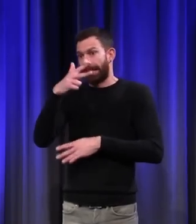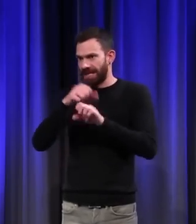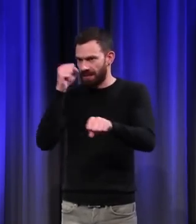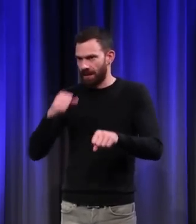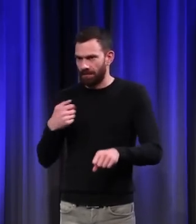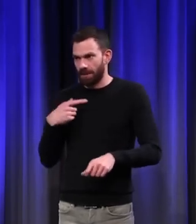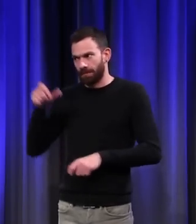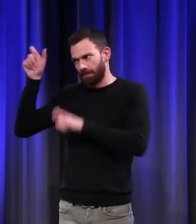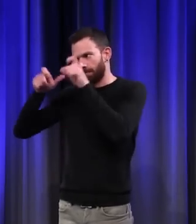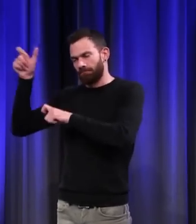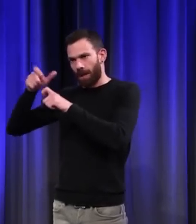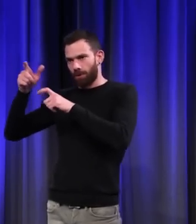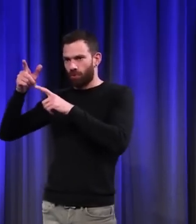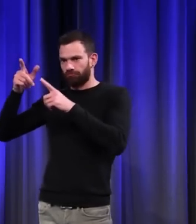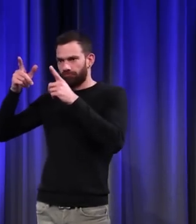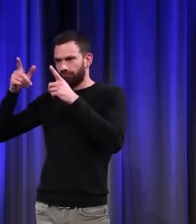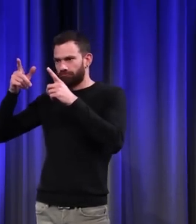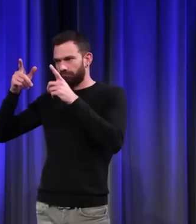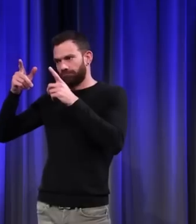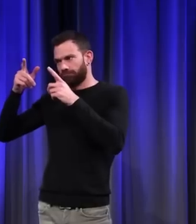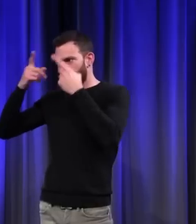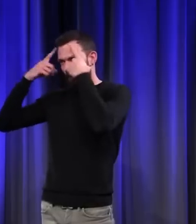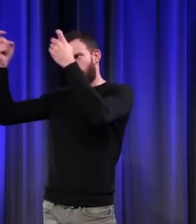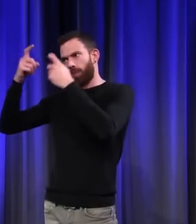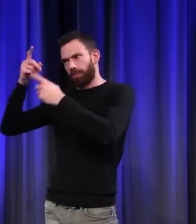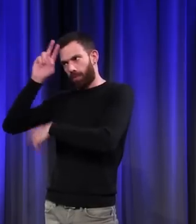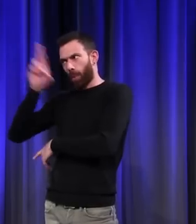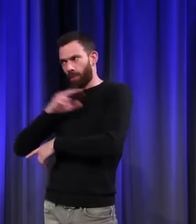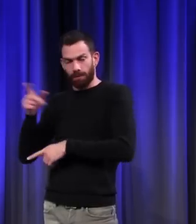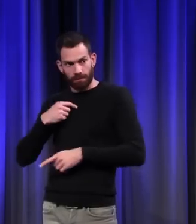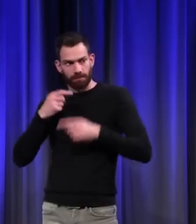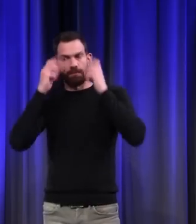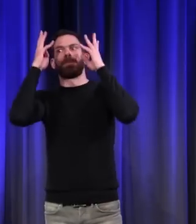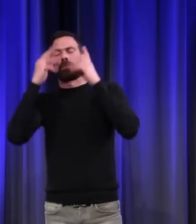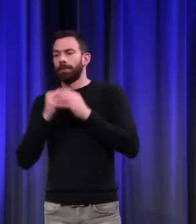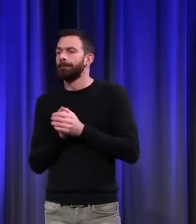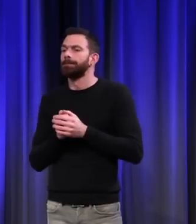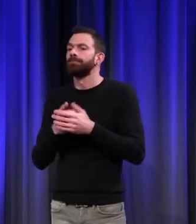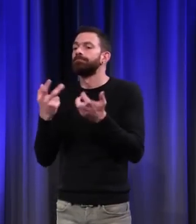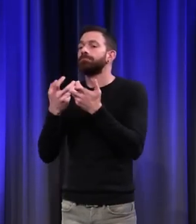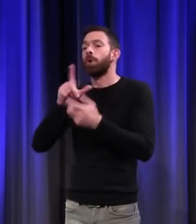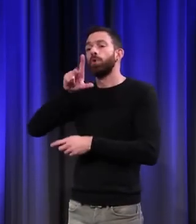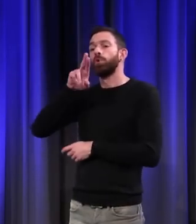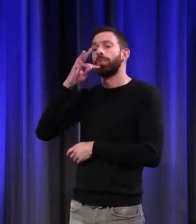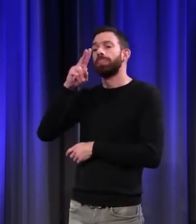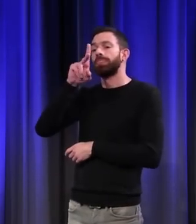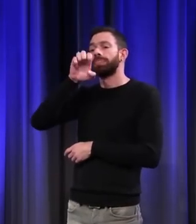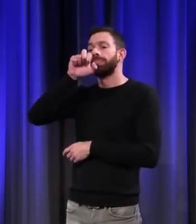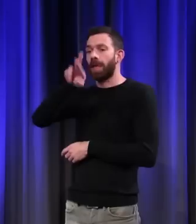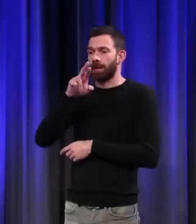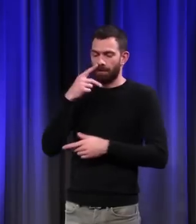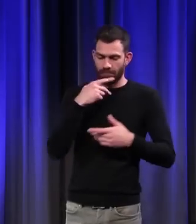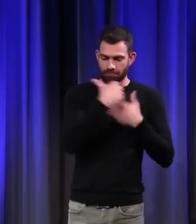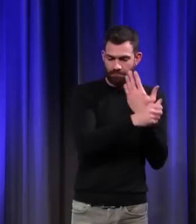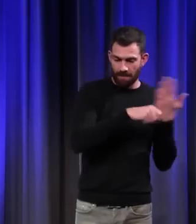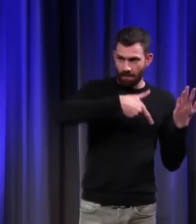semble aux théologiens absolument scandaleux. Et quand Luther traduira la Bible latine en allemand au XVIe siècle,